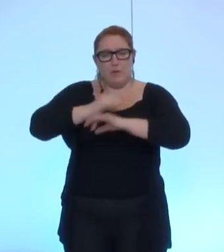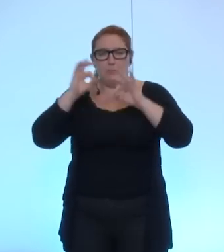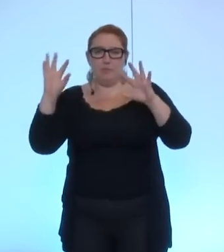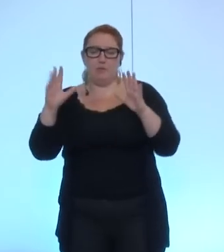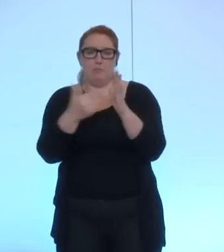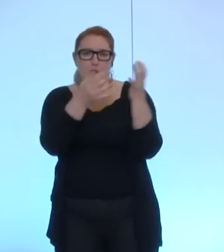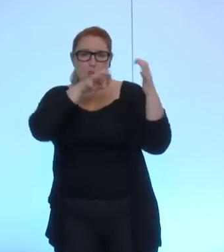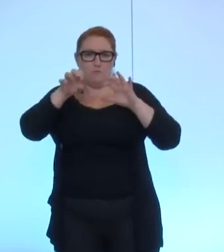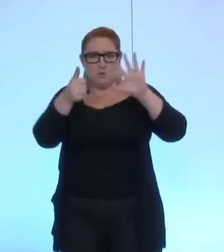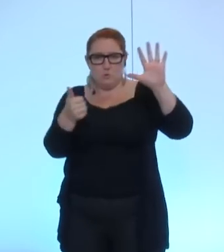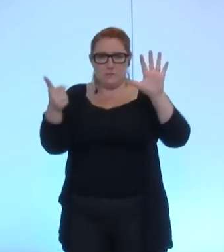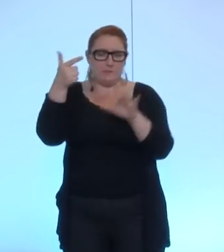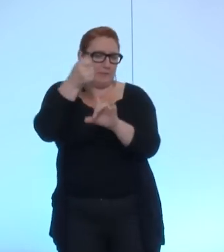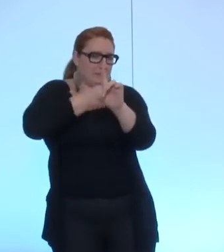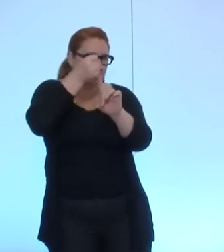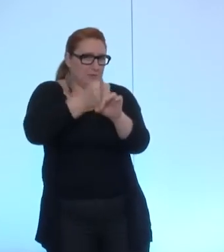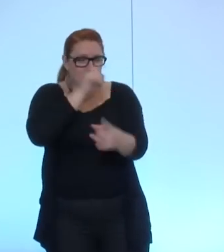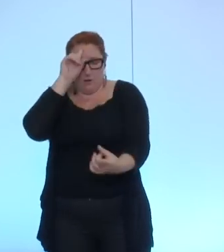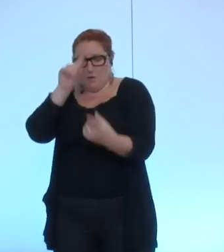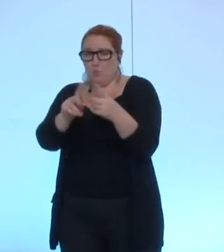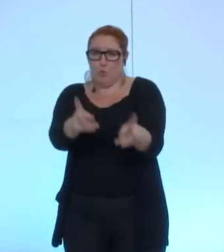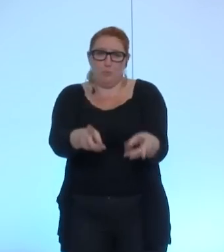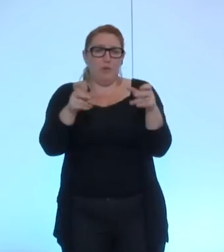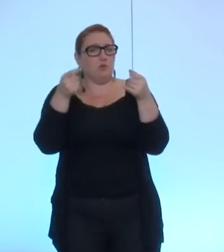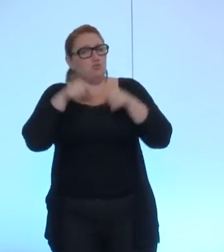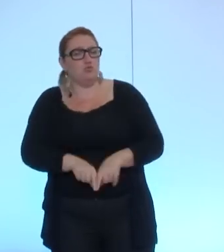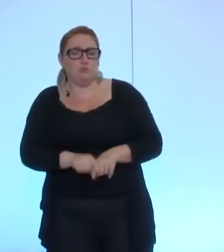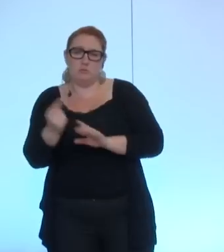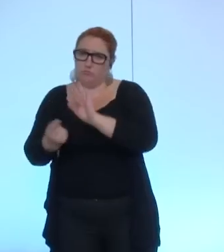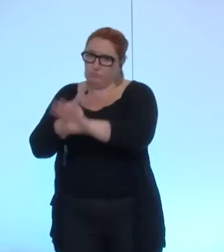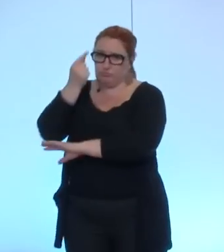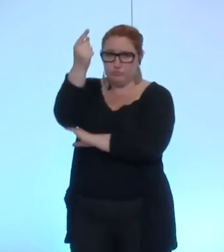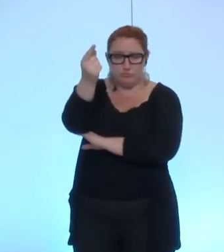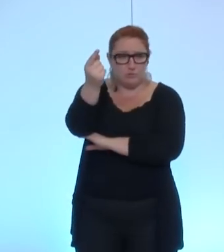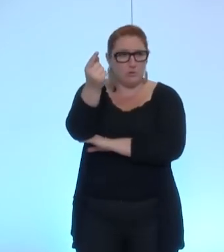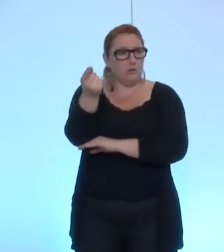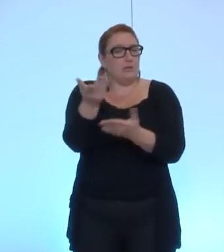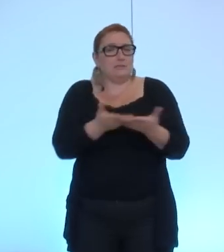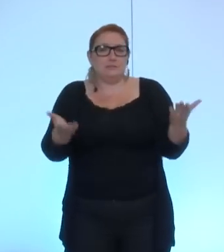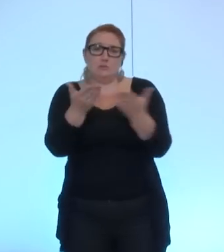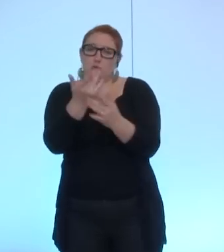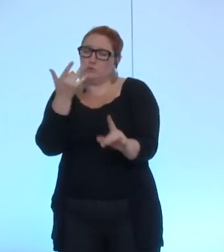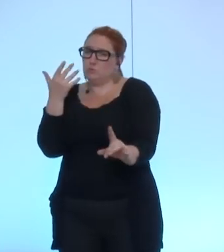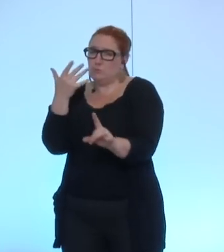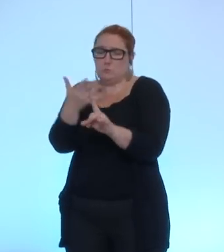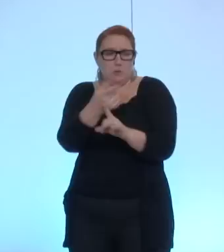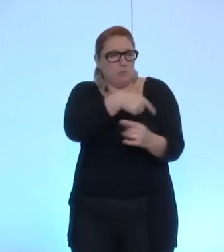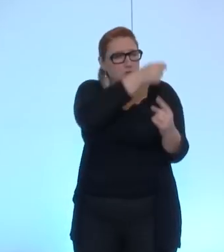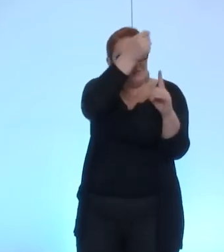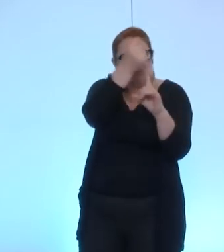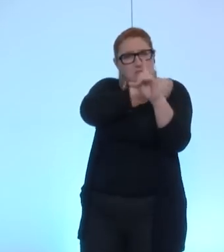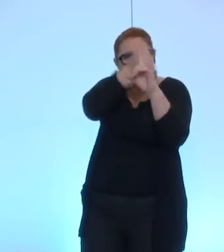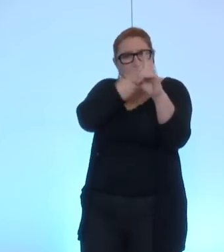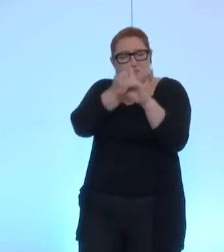une paix juste et durable dans un contexte où le bruit des armes tente d'étouffer leur voix nous devons les aider